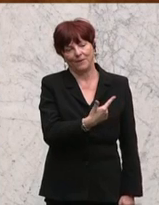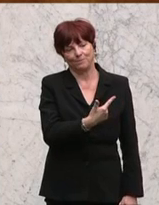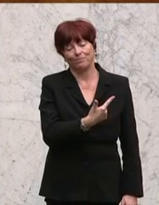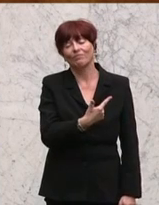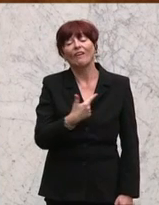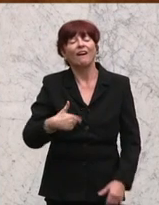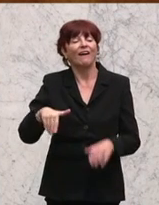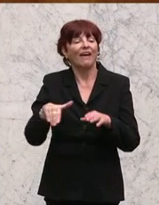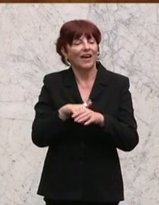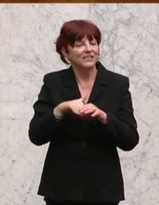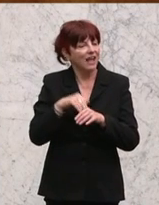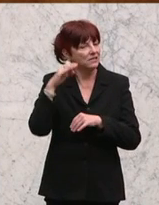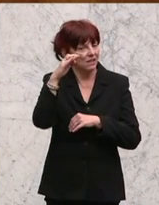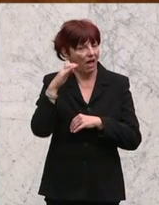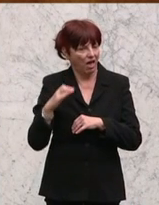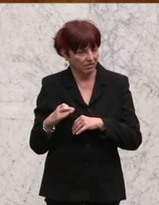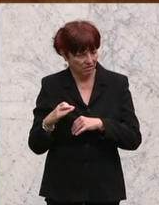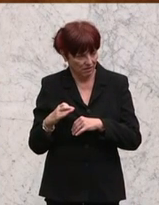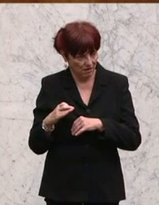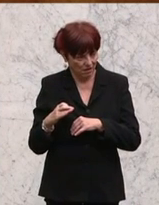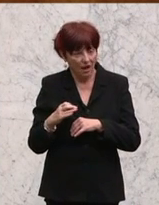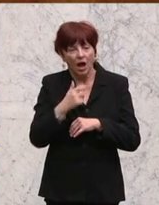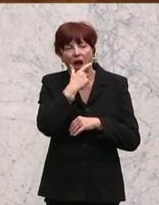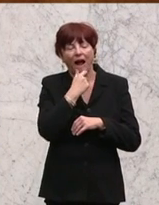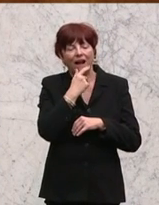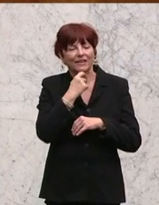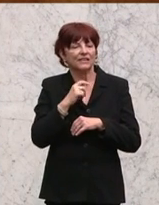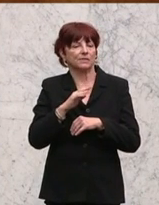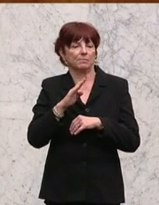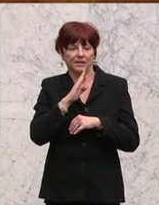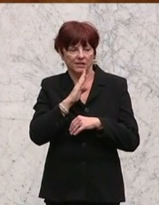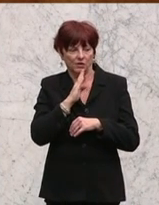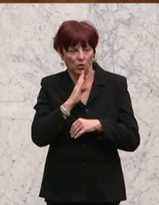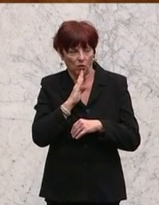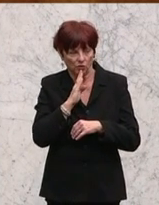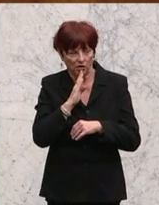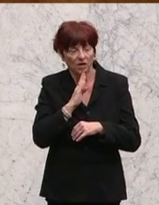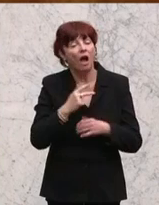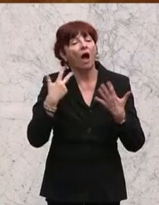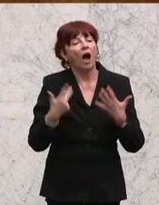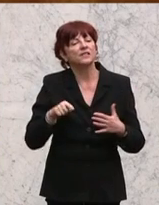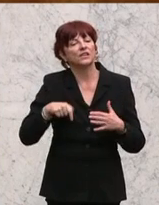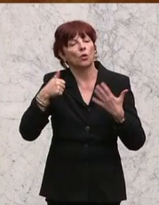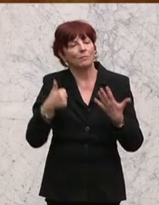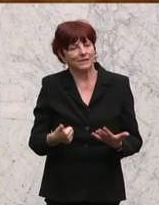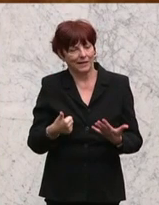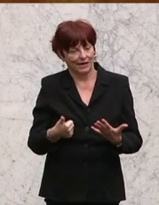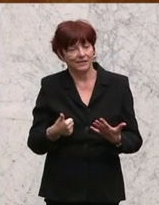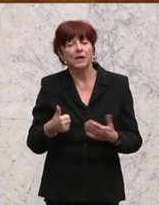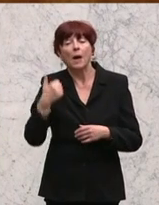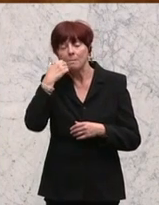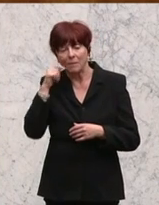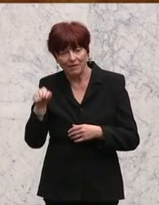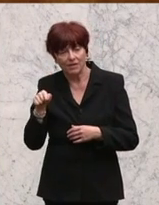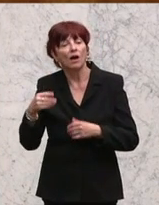Ersatzrate bei den Alterspensionen liegt bei 80,6, wobei auch hier die Männer mit